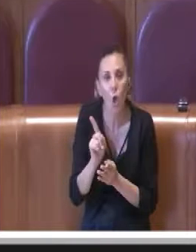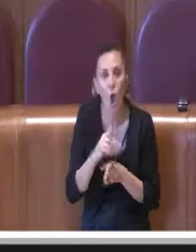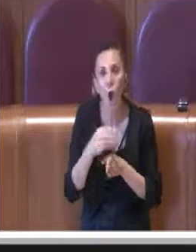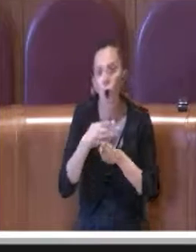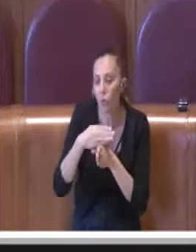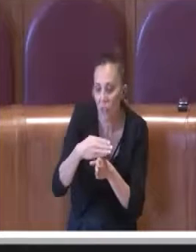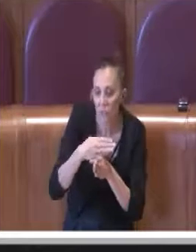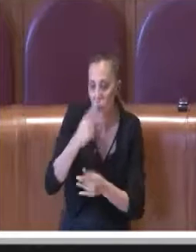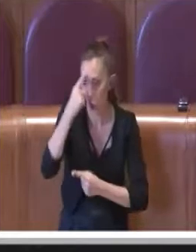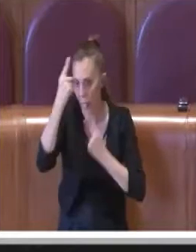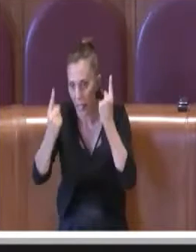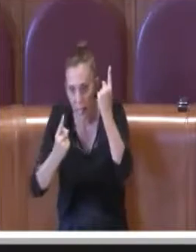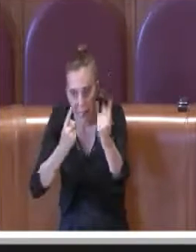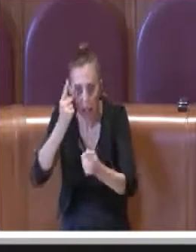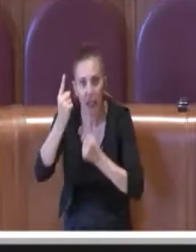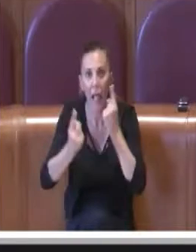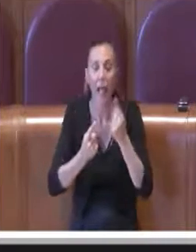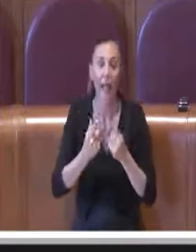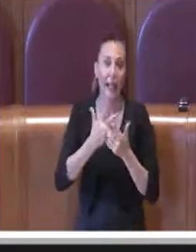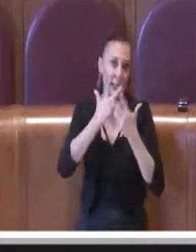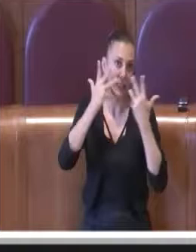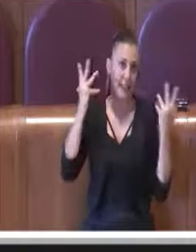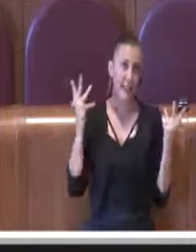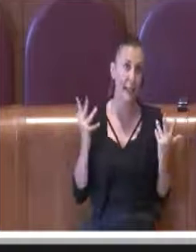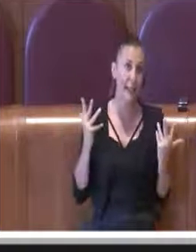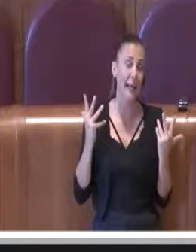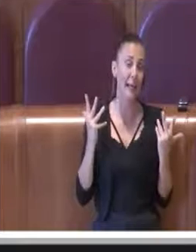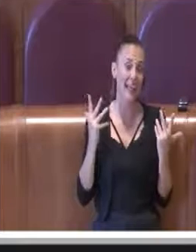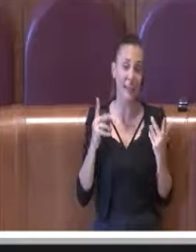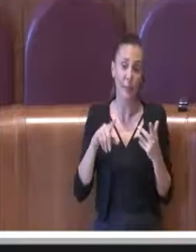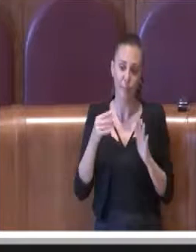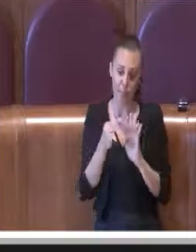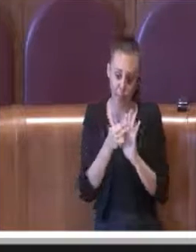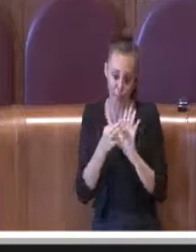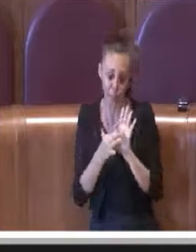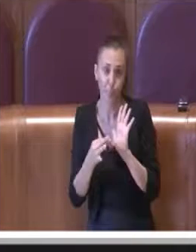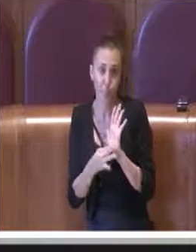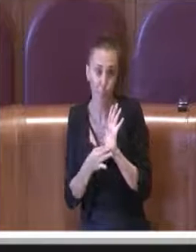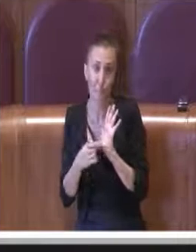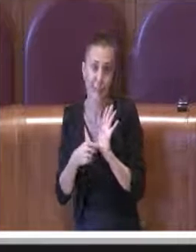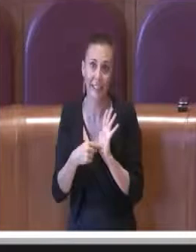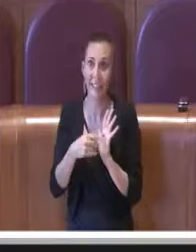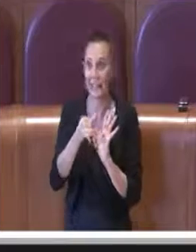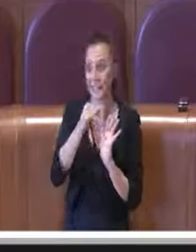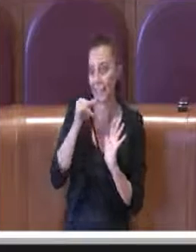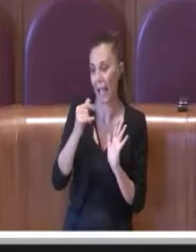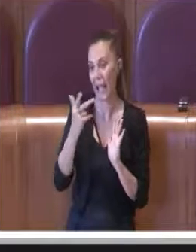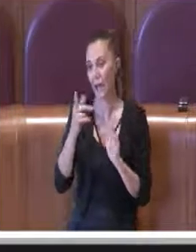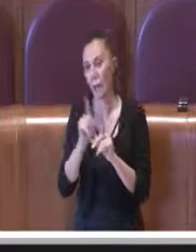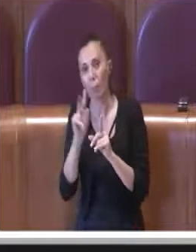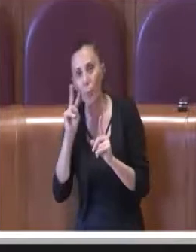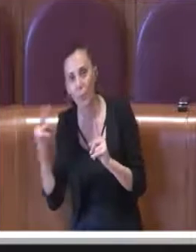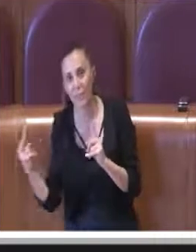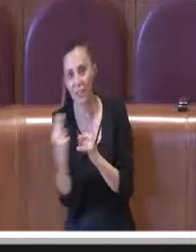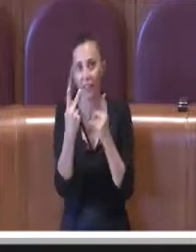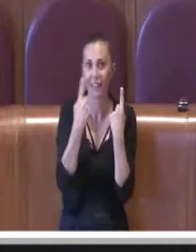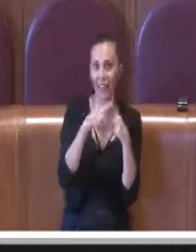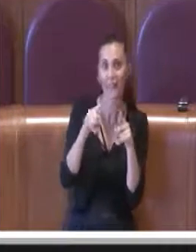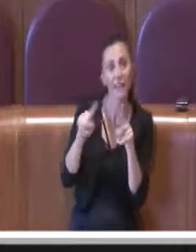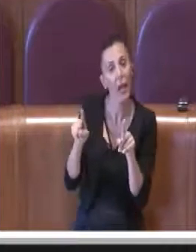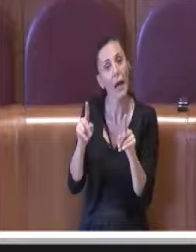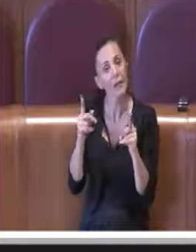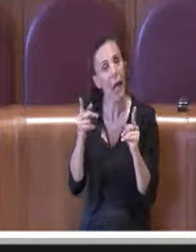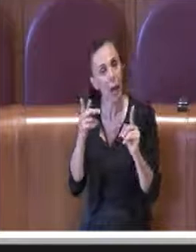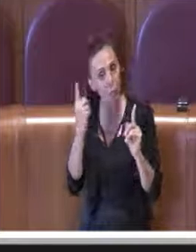e partecipazione. Poi è chiaro che su determinati punti magari ci possono essere delle vedute diverse, anzi è anche